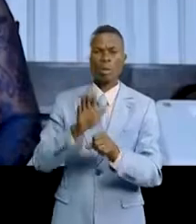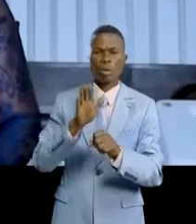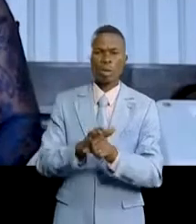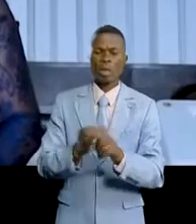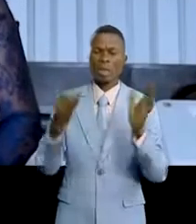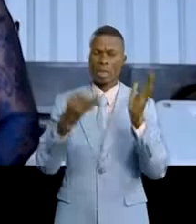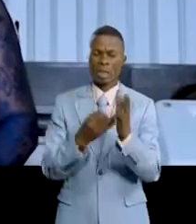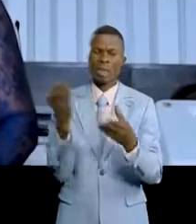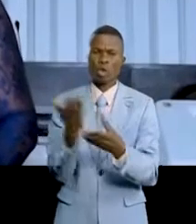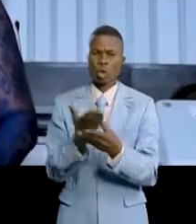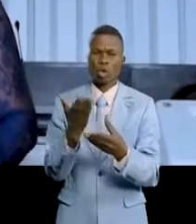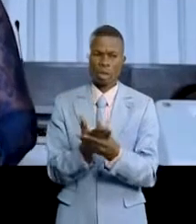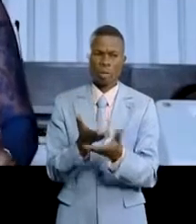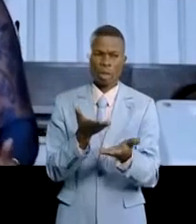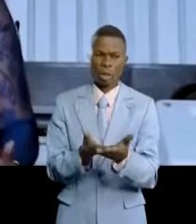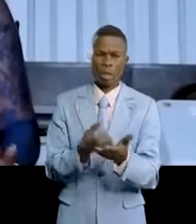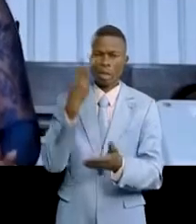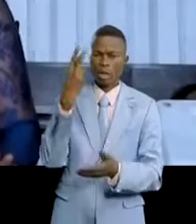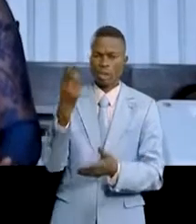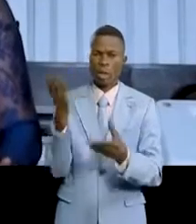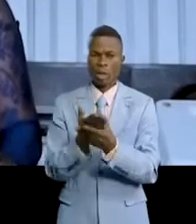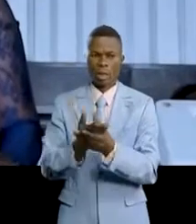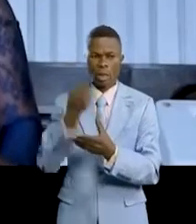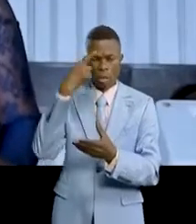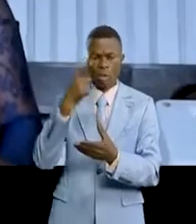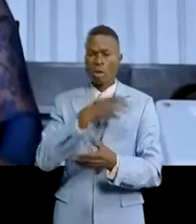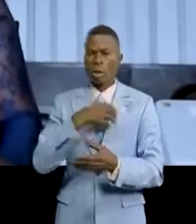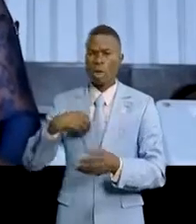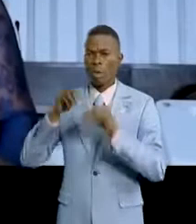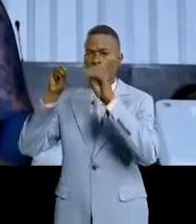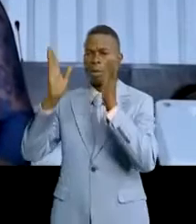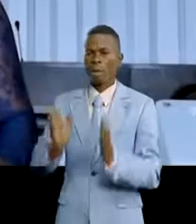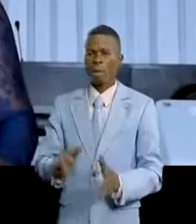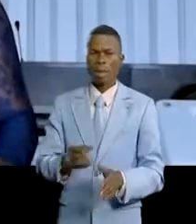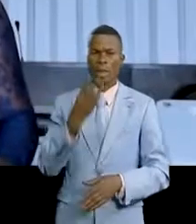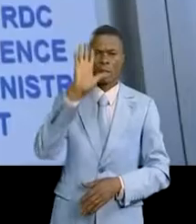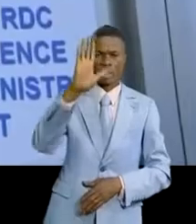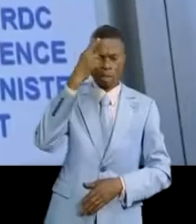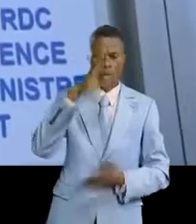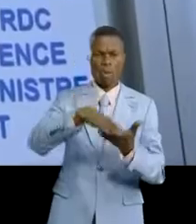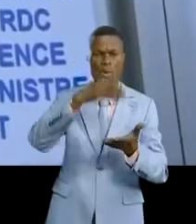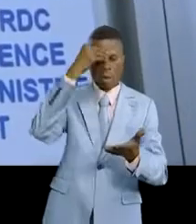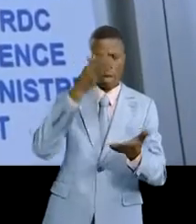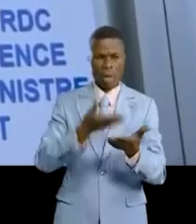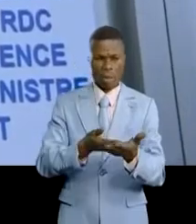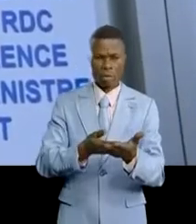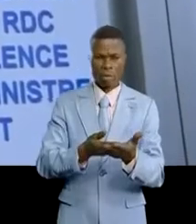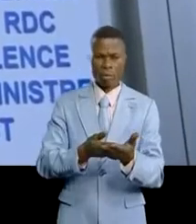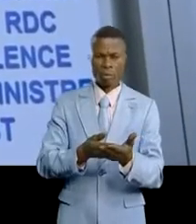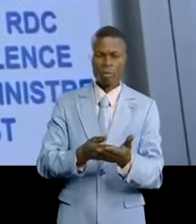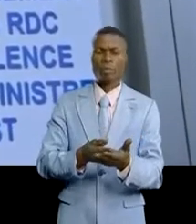manuels dont deux manuels pour les institutrices et cinq pour les élèves Je les cite pour les